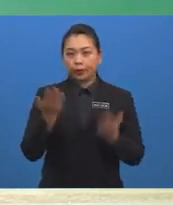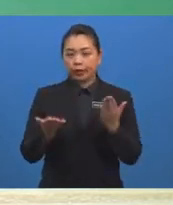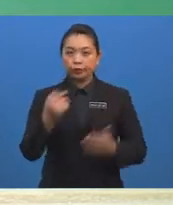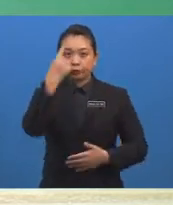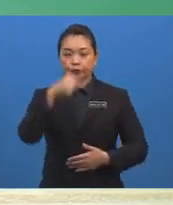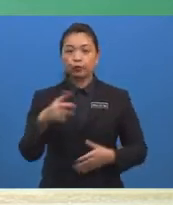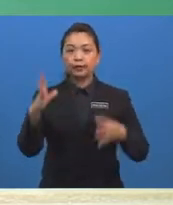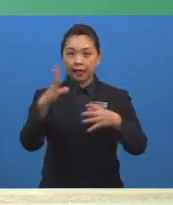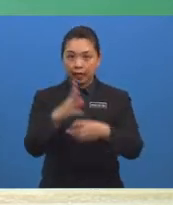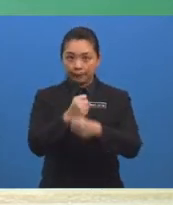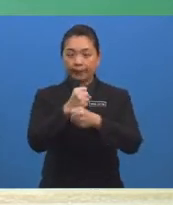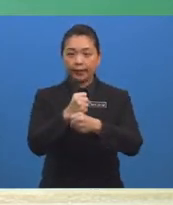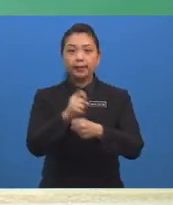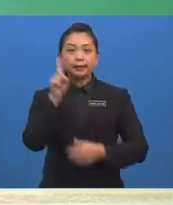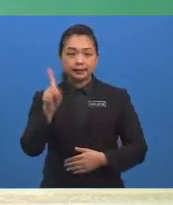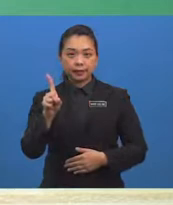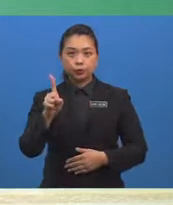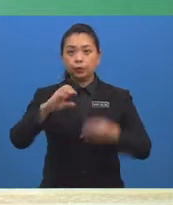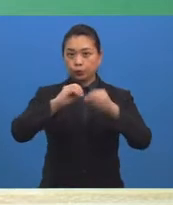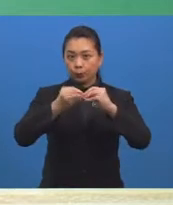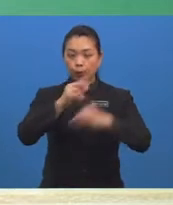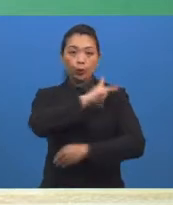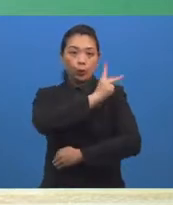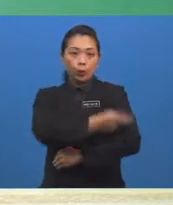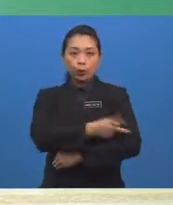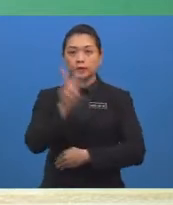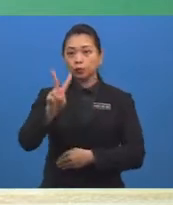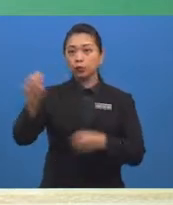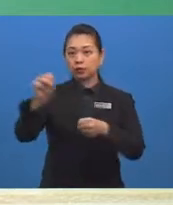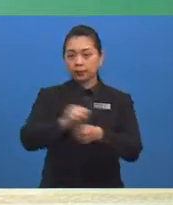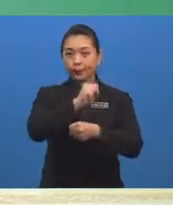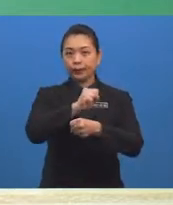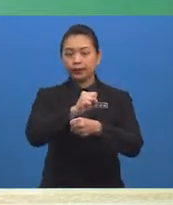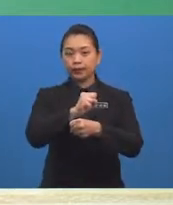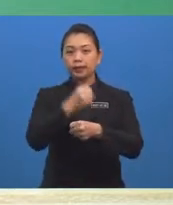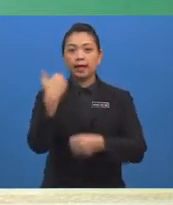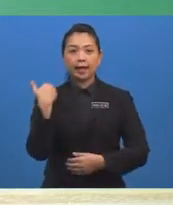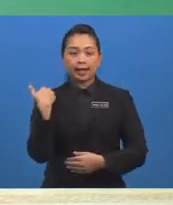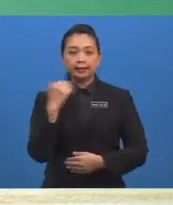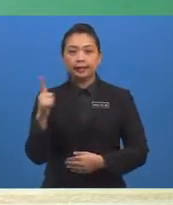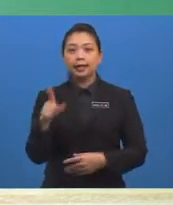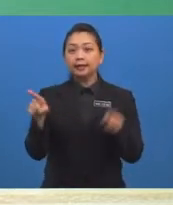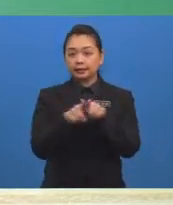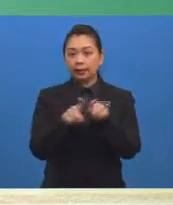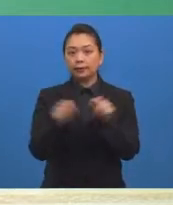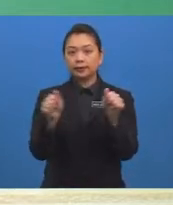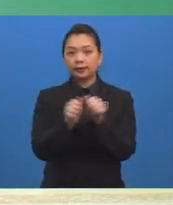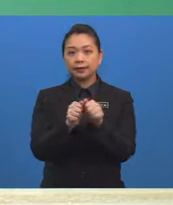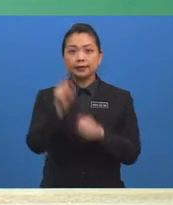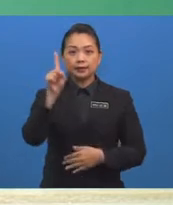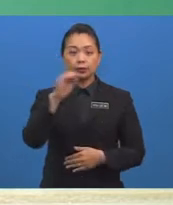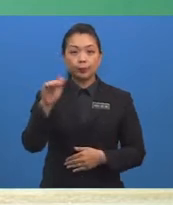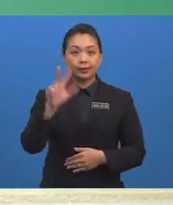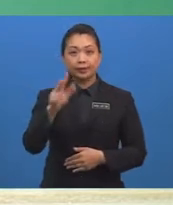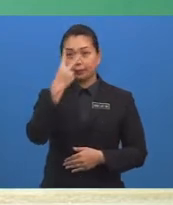kalian untuk mendapat Satu nombor kuasa dua sempurna Adalah bersamaan dengan satu per